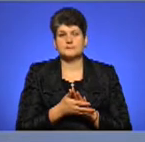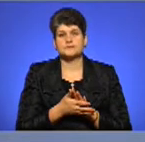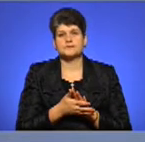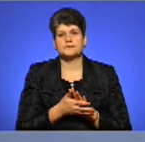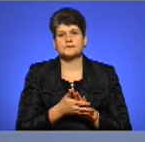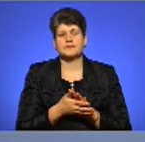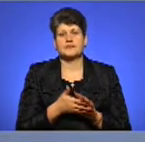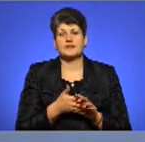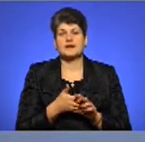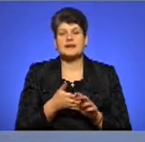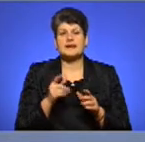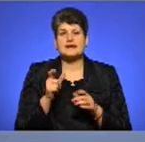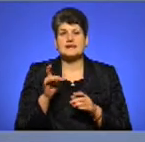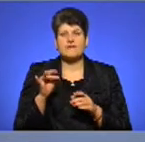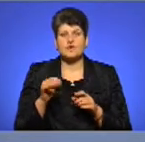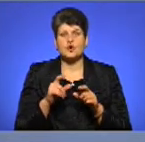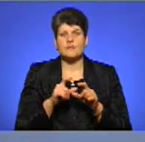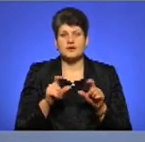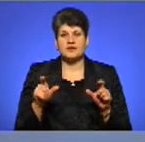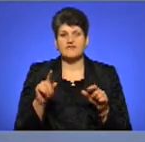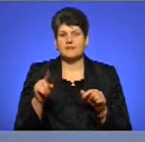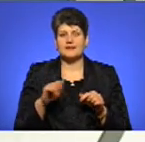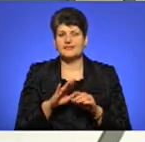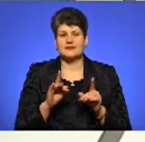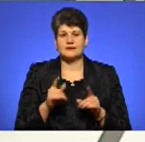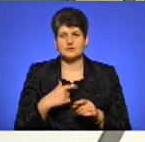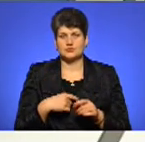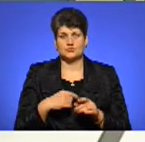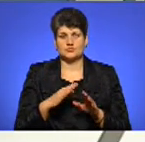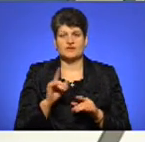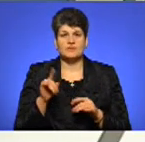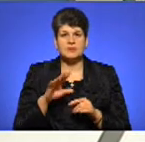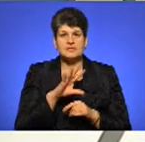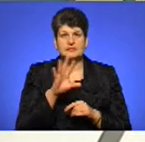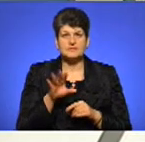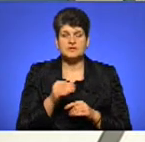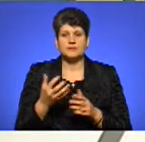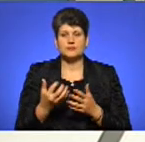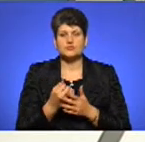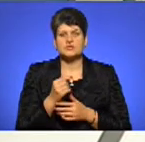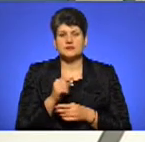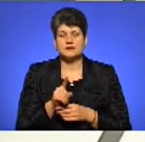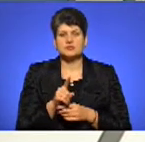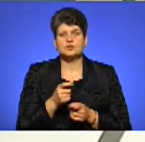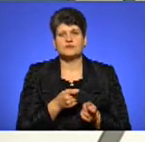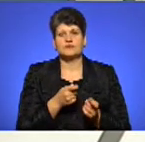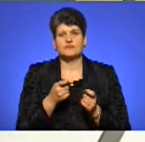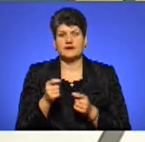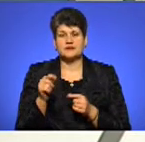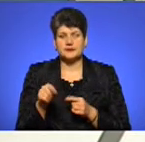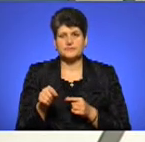євробляхарі, вони не вимагали тільки для себе, вони вимагали для всіх. А тепер виходить так, що ми ввезли їх,